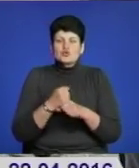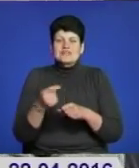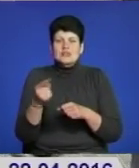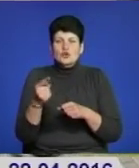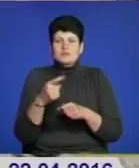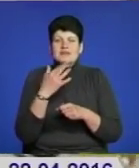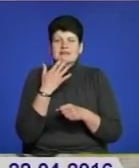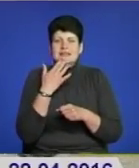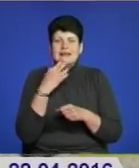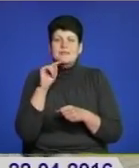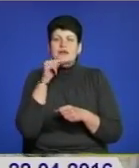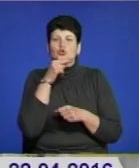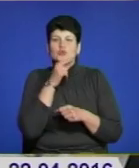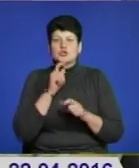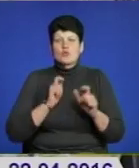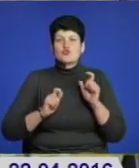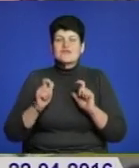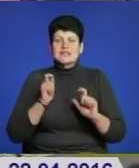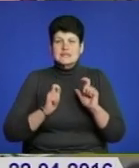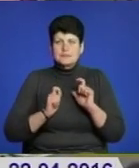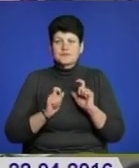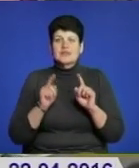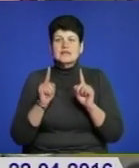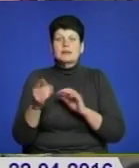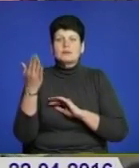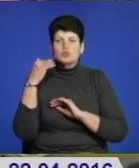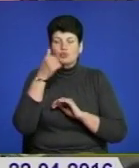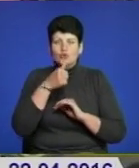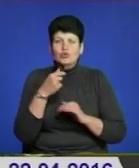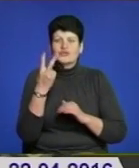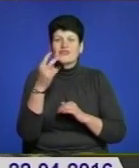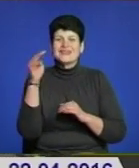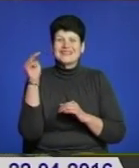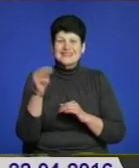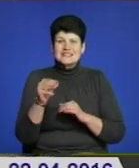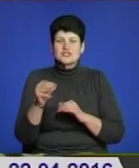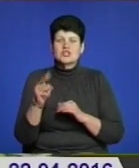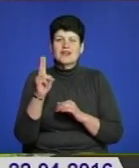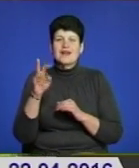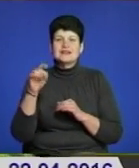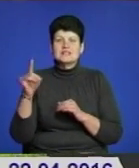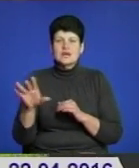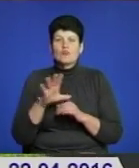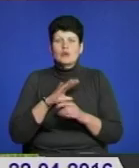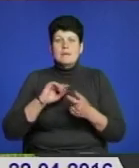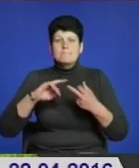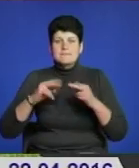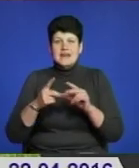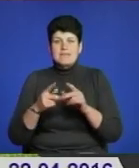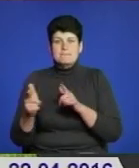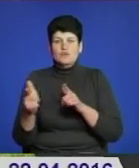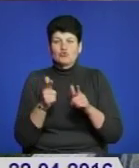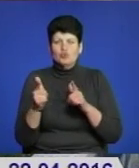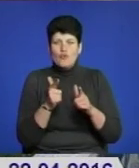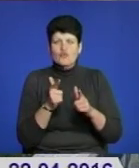Тернопільським національним економічним університетом. Лише минулого року майже дві тисячі казначеїв пройшли перепідготовку у виші та